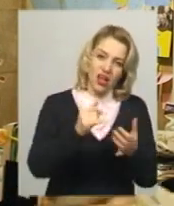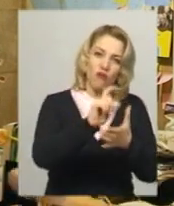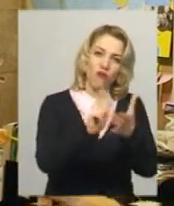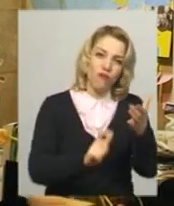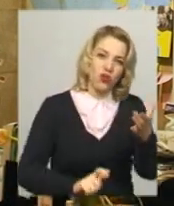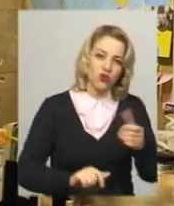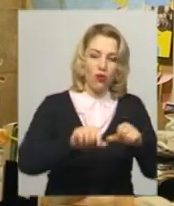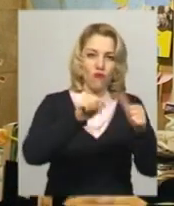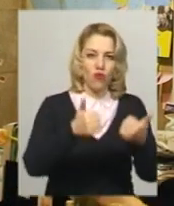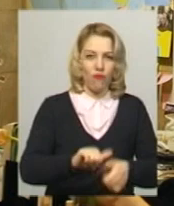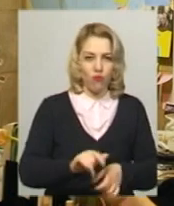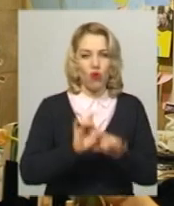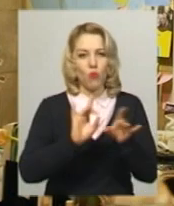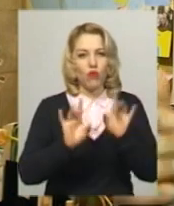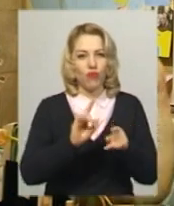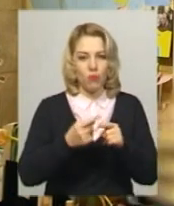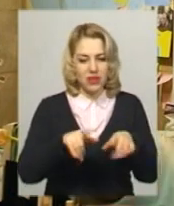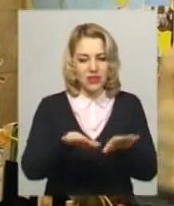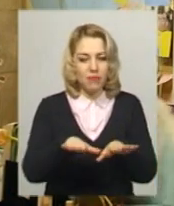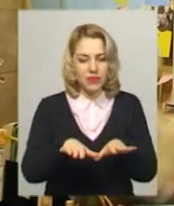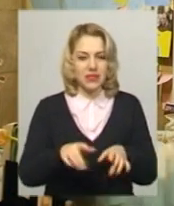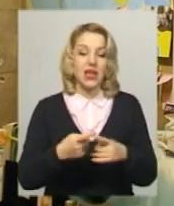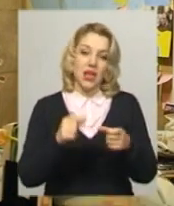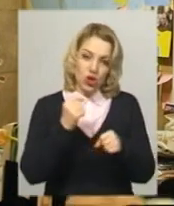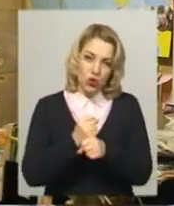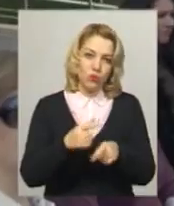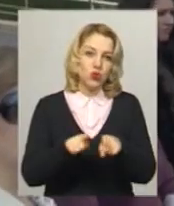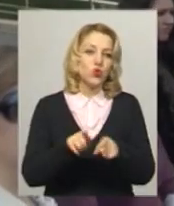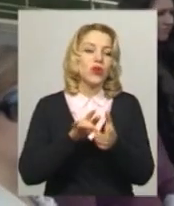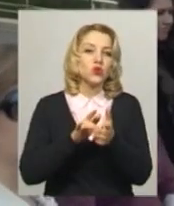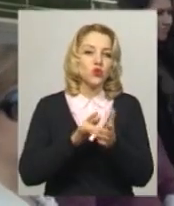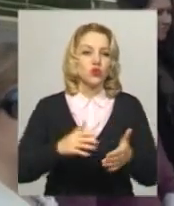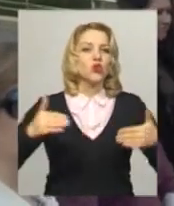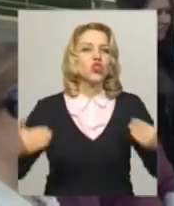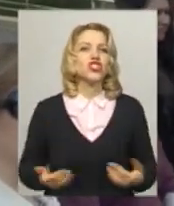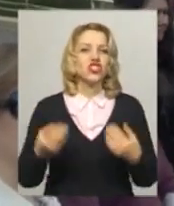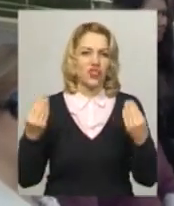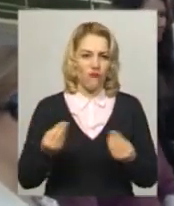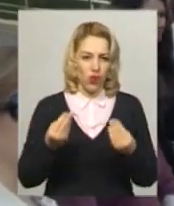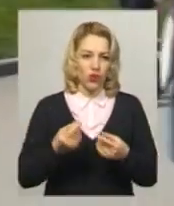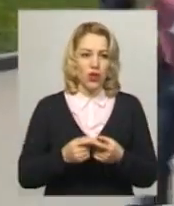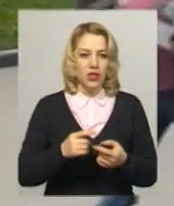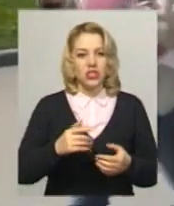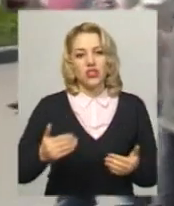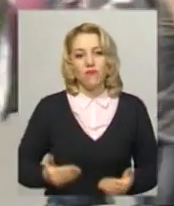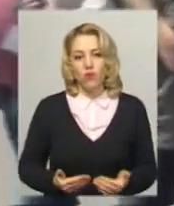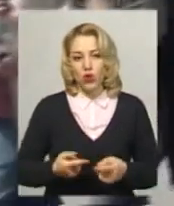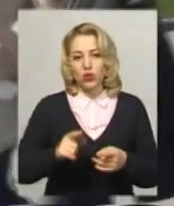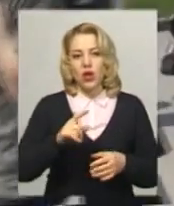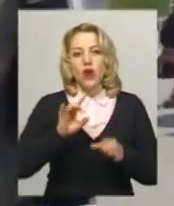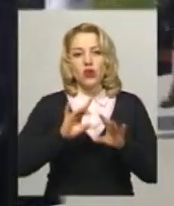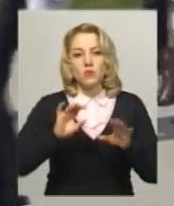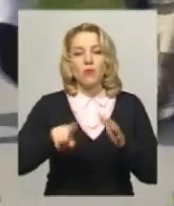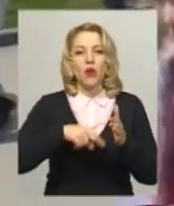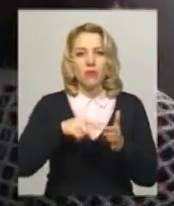викликає, звичайно, в людей зацікавленість і робить екскурсію такою живою. Екскурсовод Ігорь Байдак каже, розповідаючи про місто Пановову,